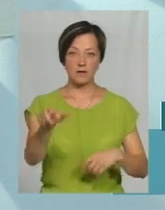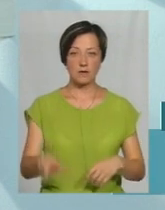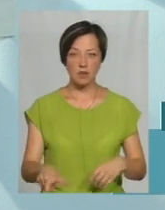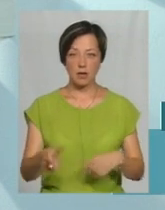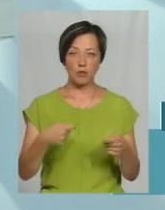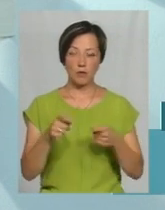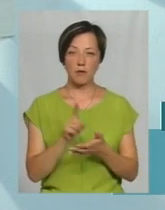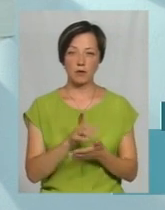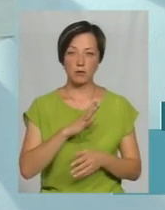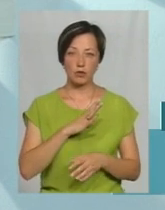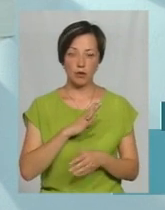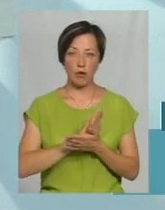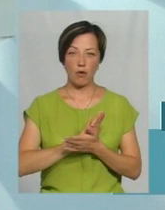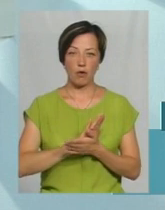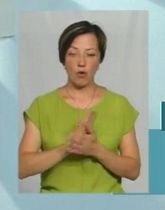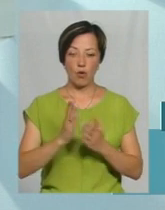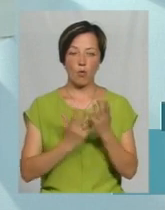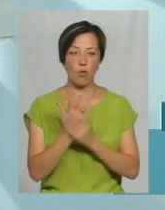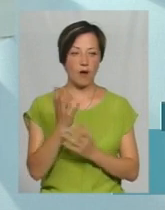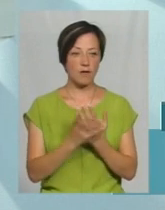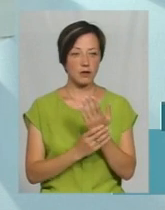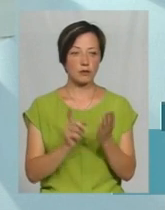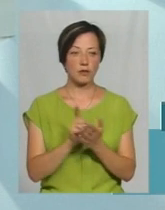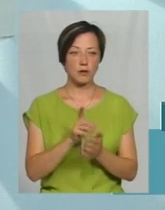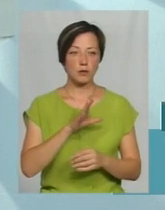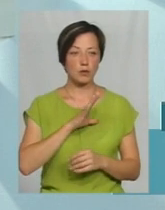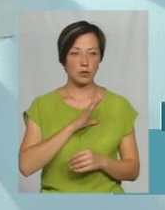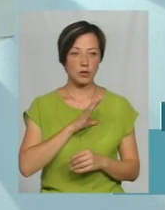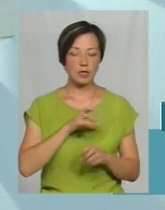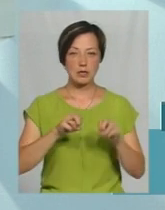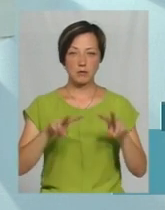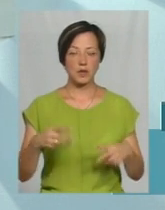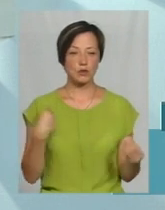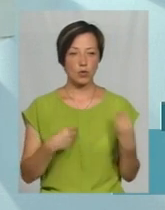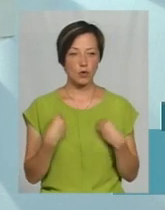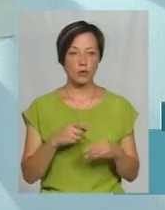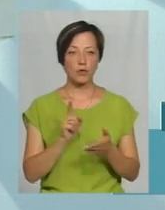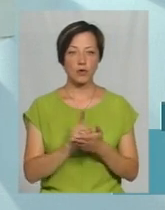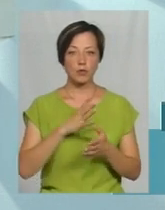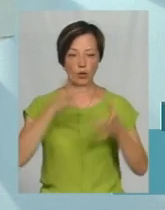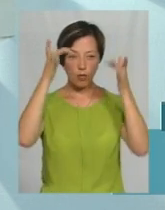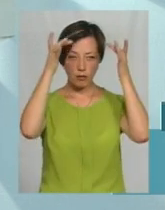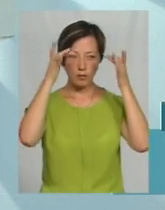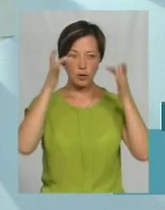який торгує. Він повинен бути в рукавичках, він повинен бути в спецодягу, повинен бути в колпачку.